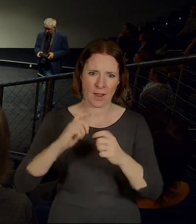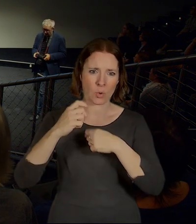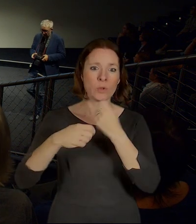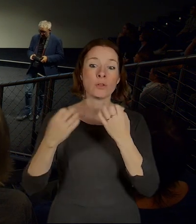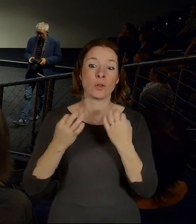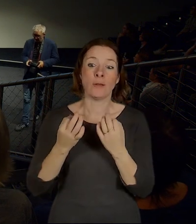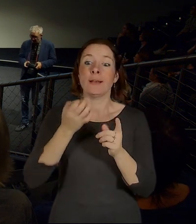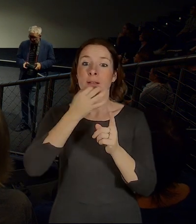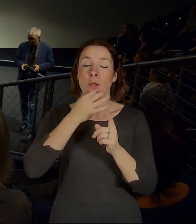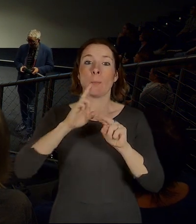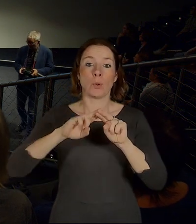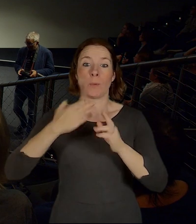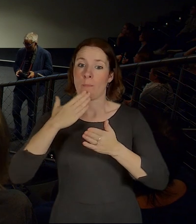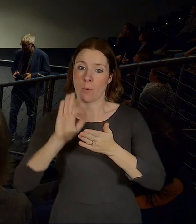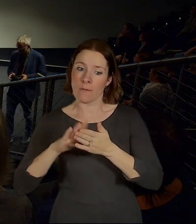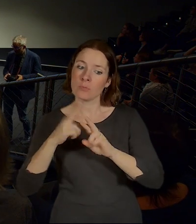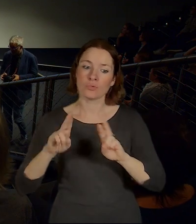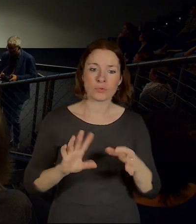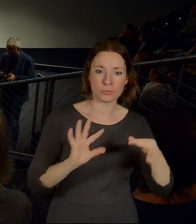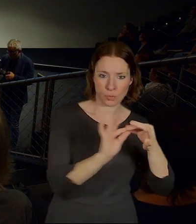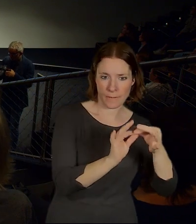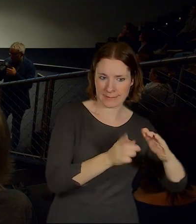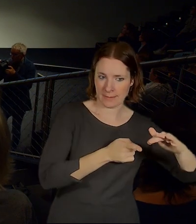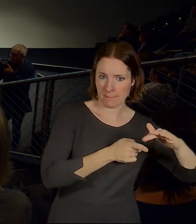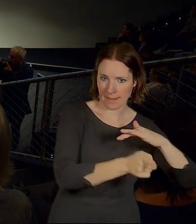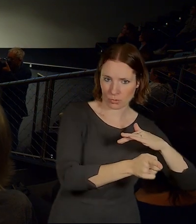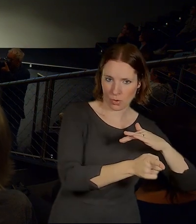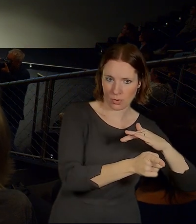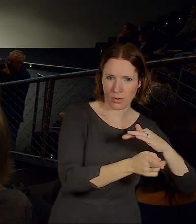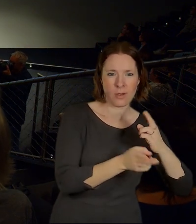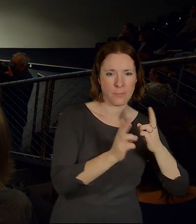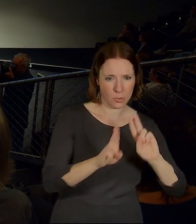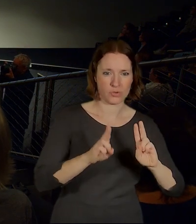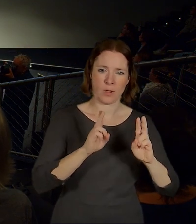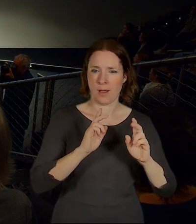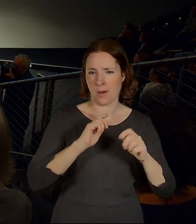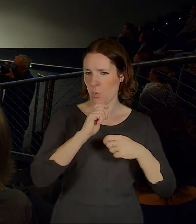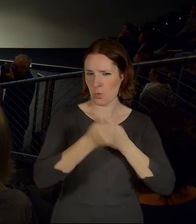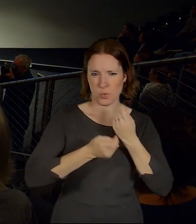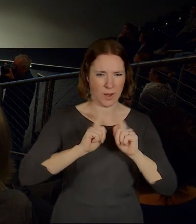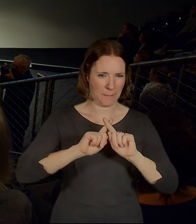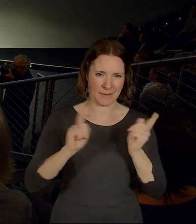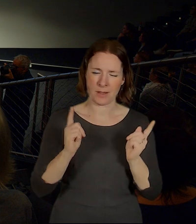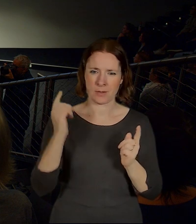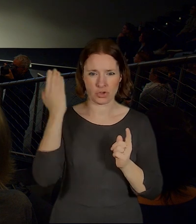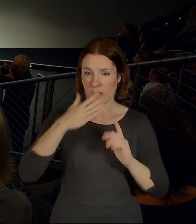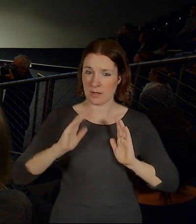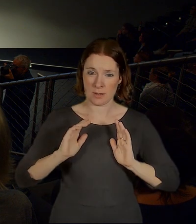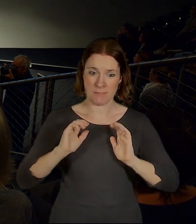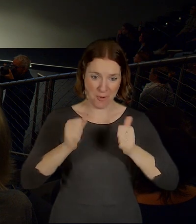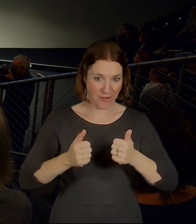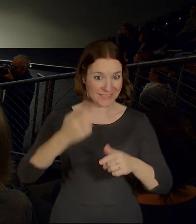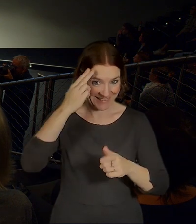vliv případně i tady na toho metro, které tady vede na povrchu, takže je dost možné, že to tam celé na Černé mostě bude vypadat